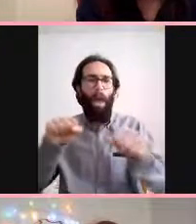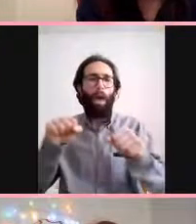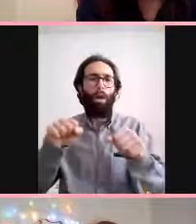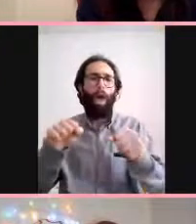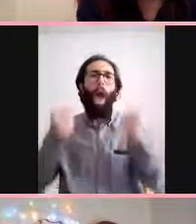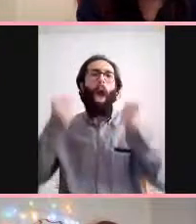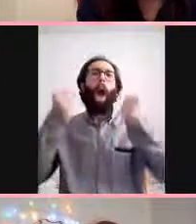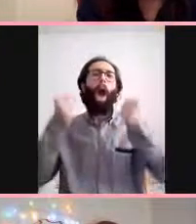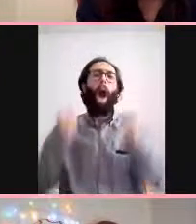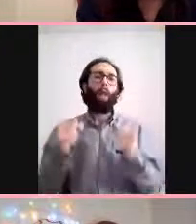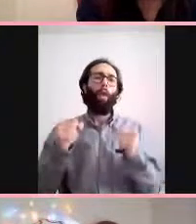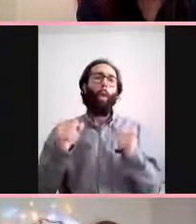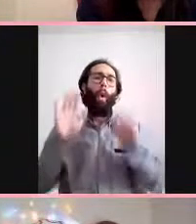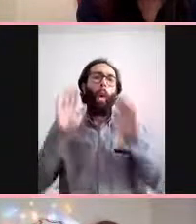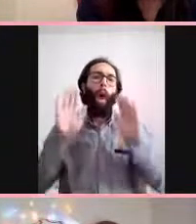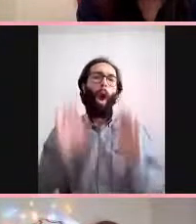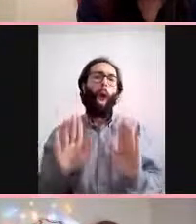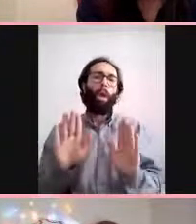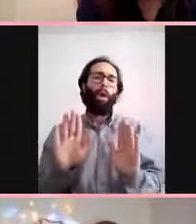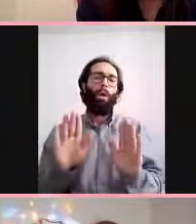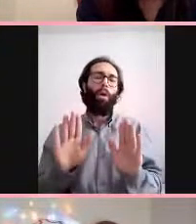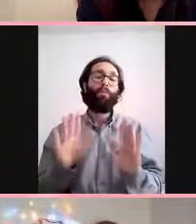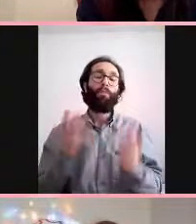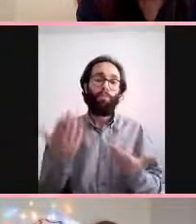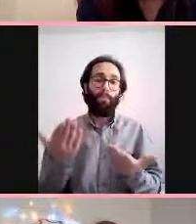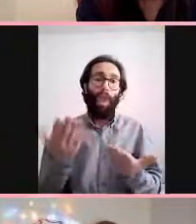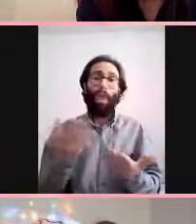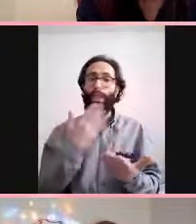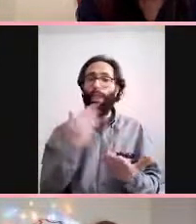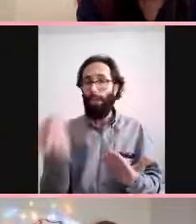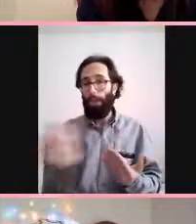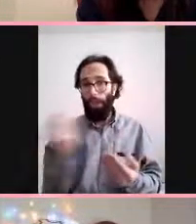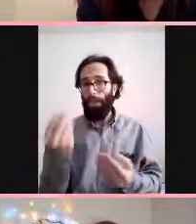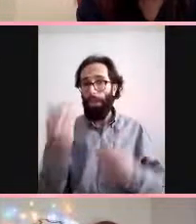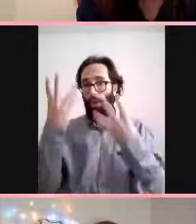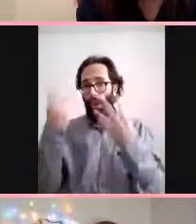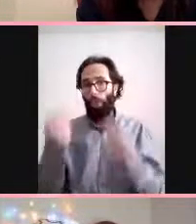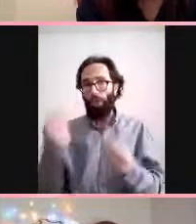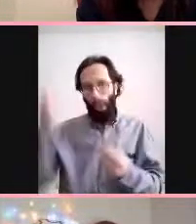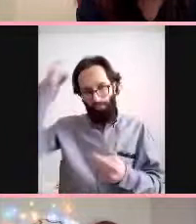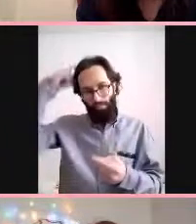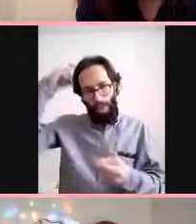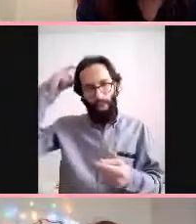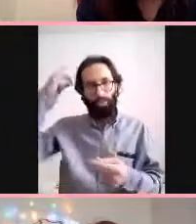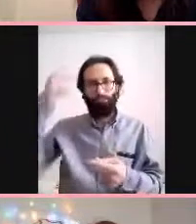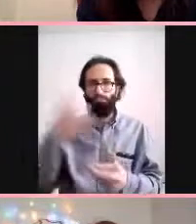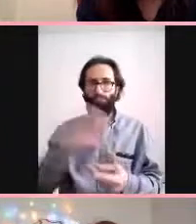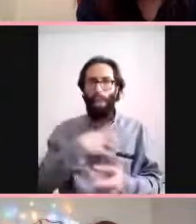tekrar tamir edebilirdi onu ama tamir etmek biraz zor olabilir bu durumda